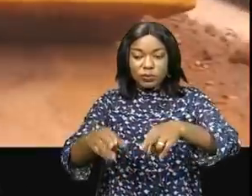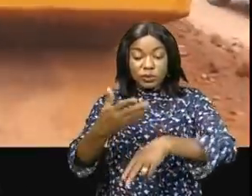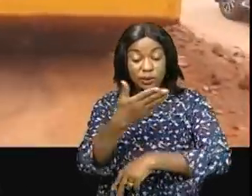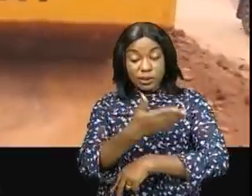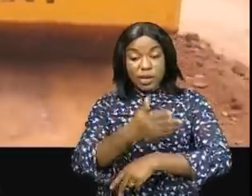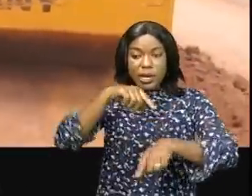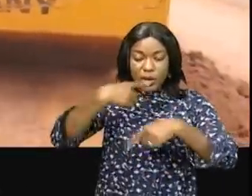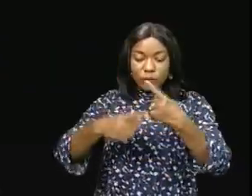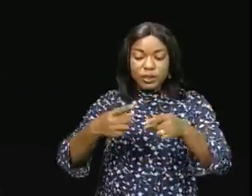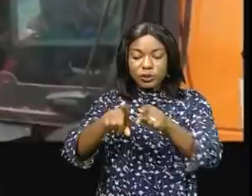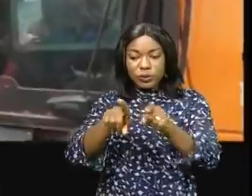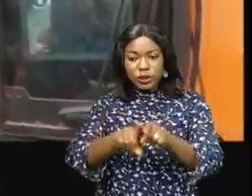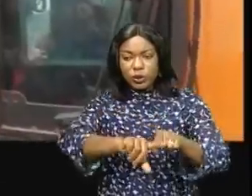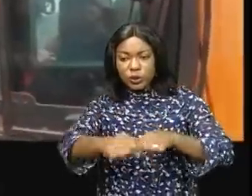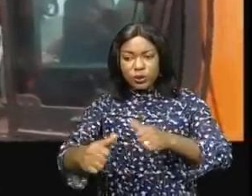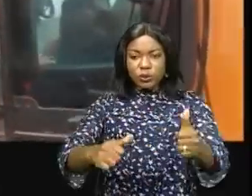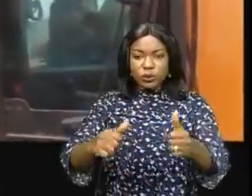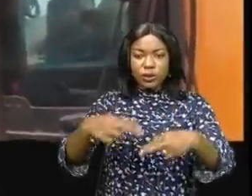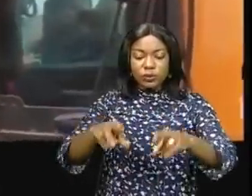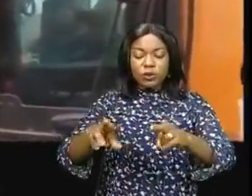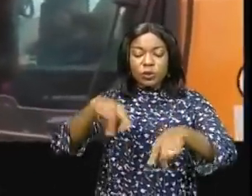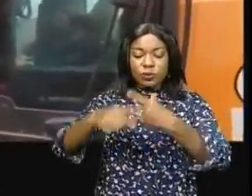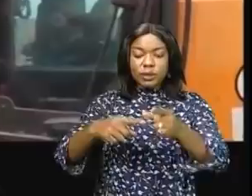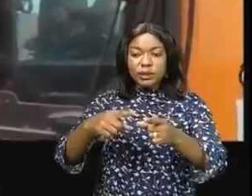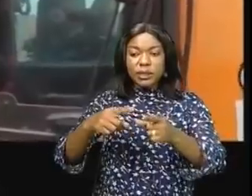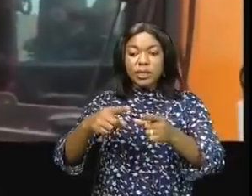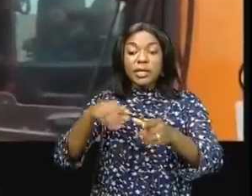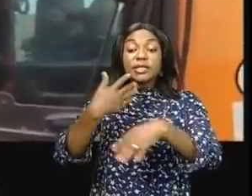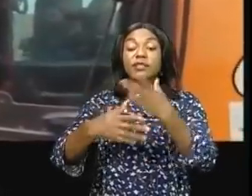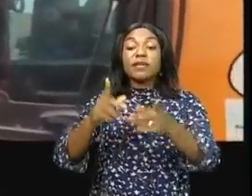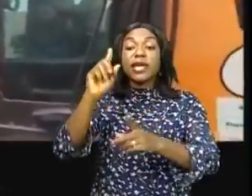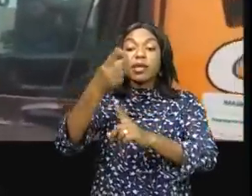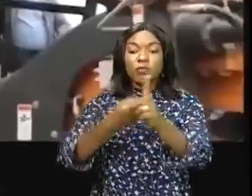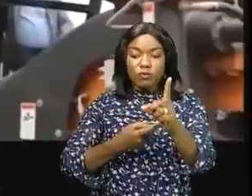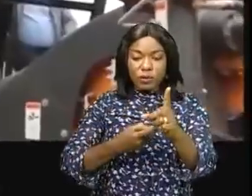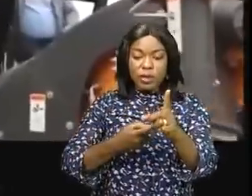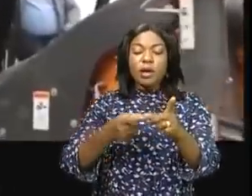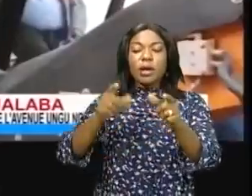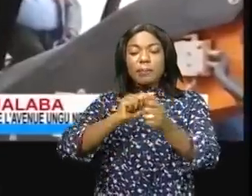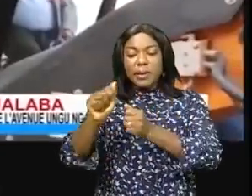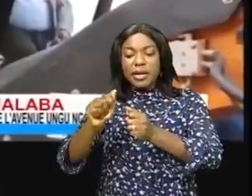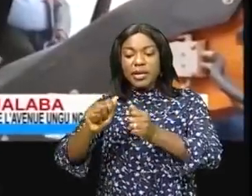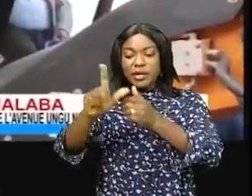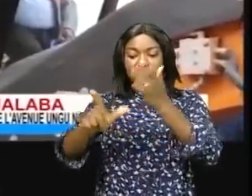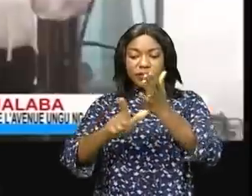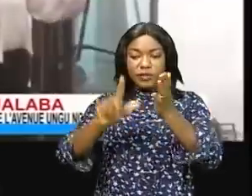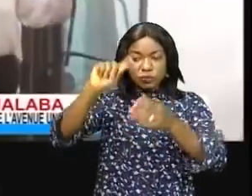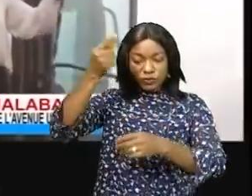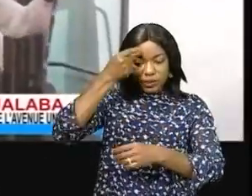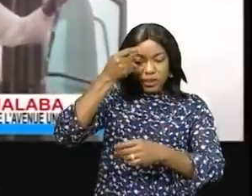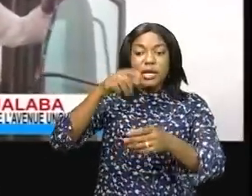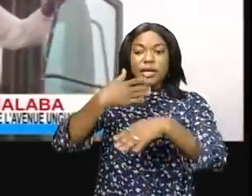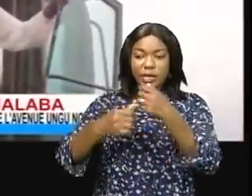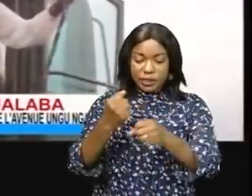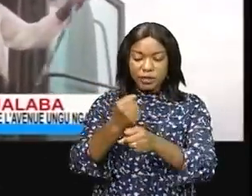et ses environs, amorcés il y a de cela un mois par le vice-gouverneur et gouverneur à l'intérim, Fifi Masouka Saïni. Ces